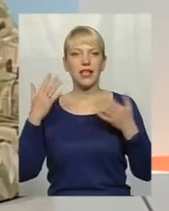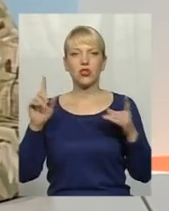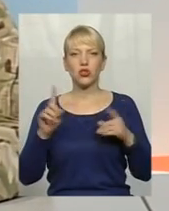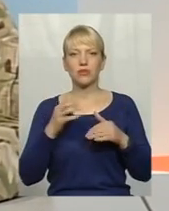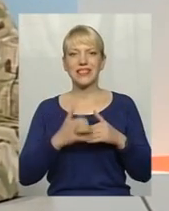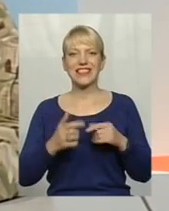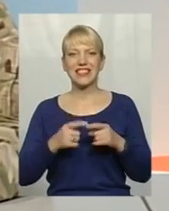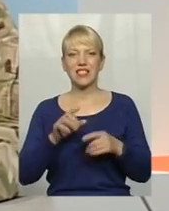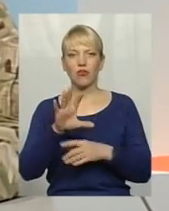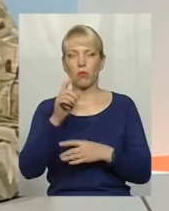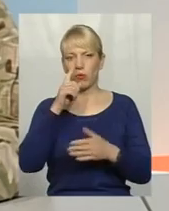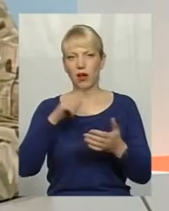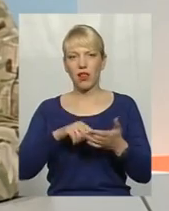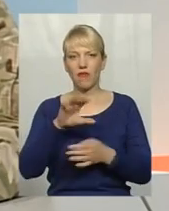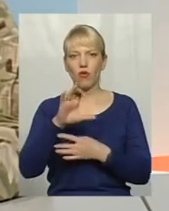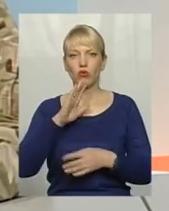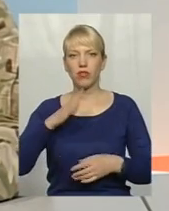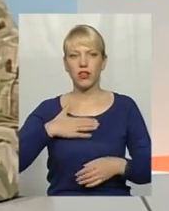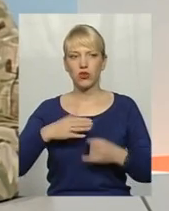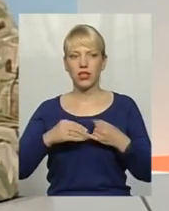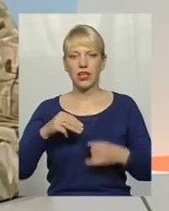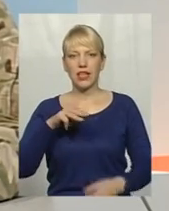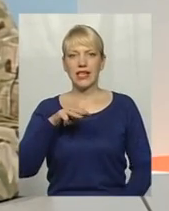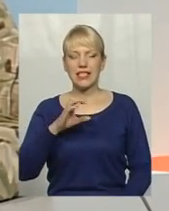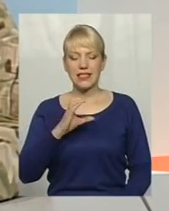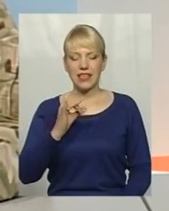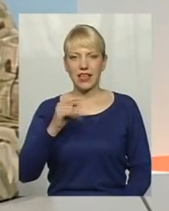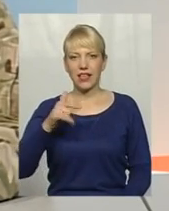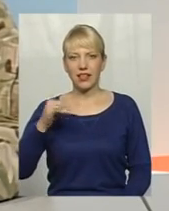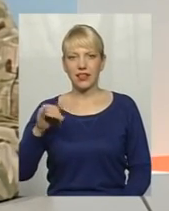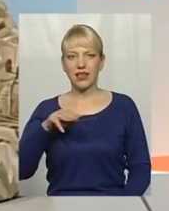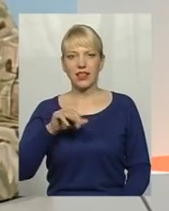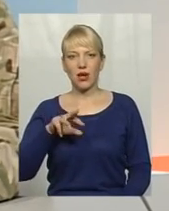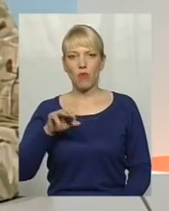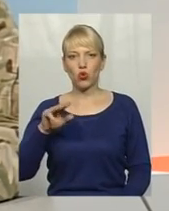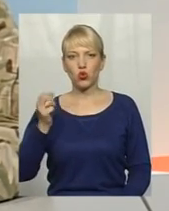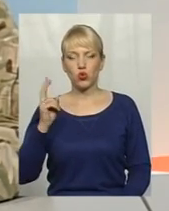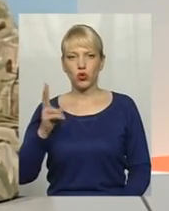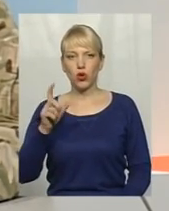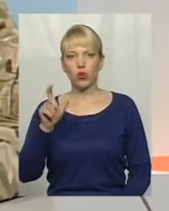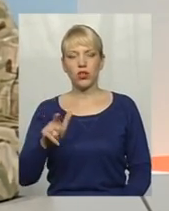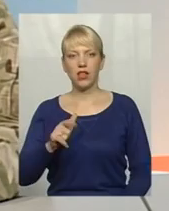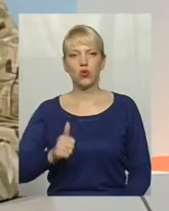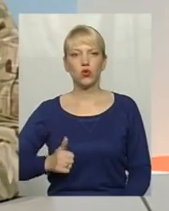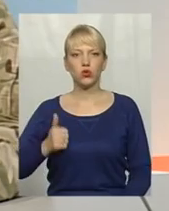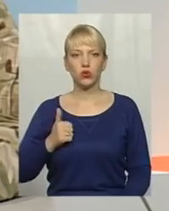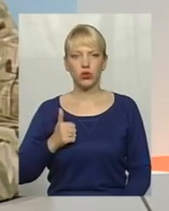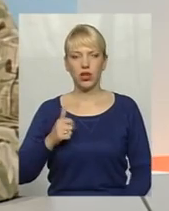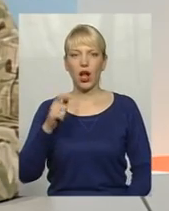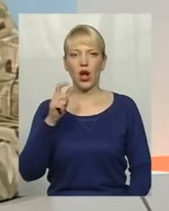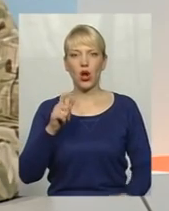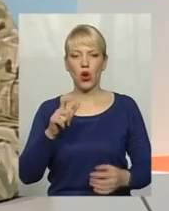фотографій попала фотографія нашого земляка Сергія Тимощука. Ви знаєте, він достойний і людина, яка, він сам з села